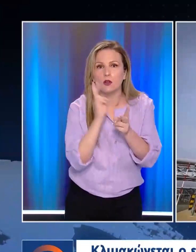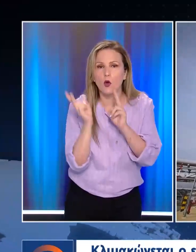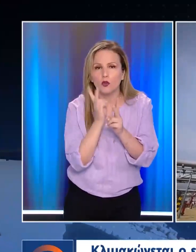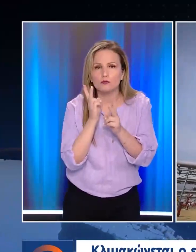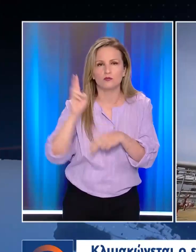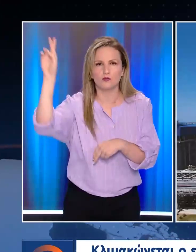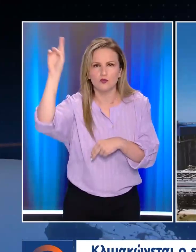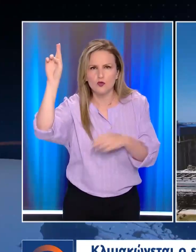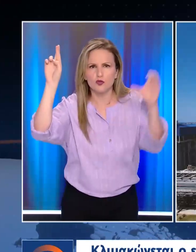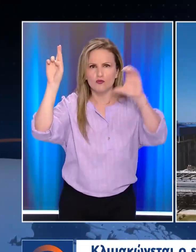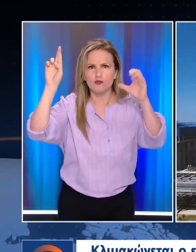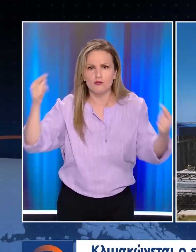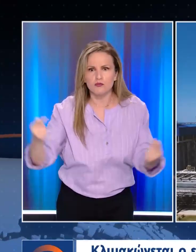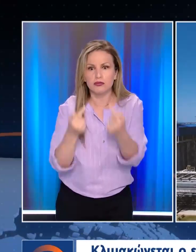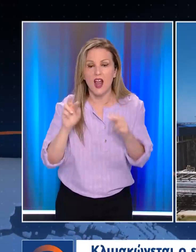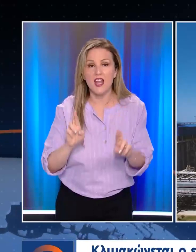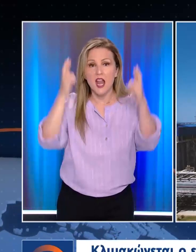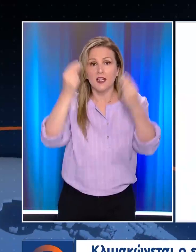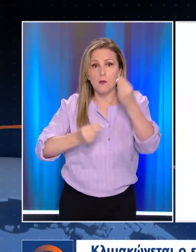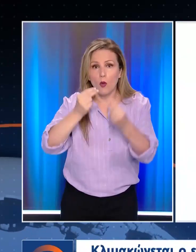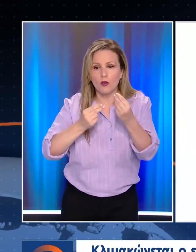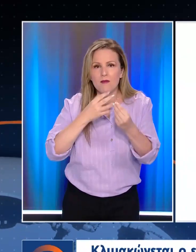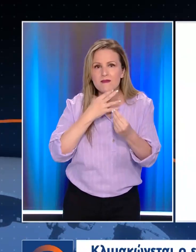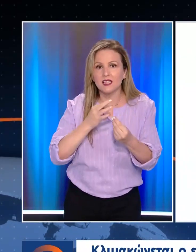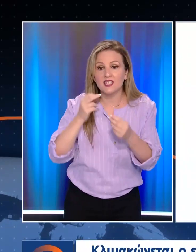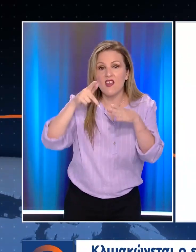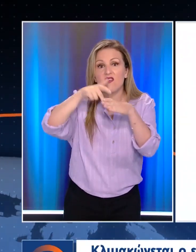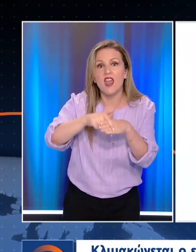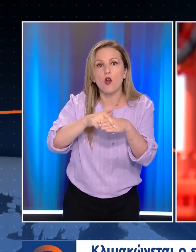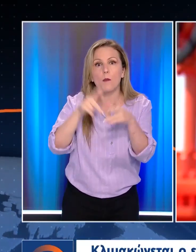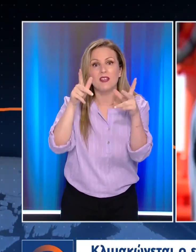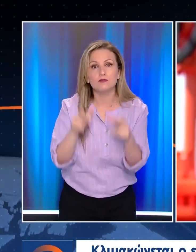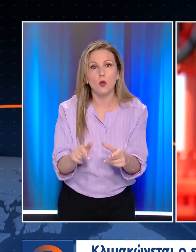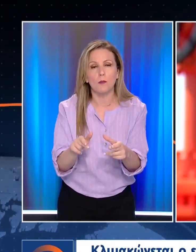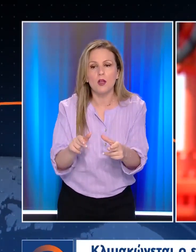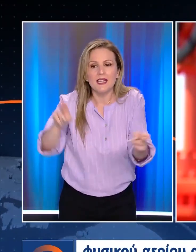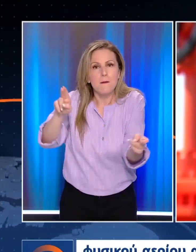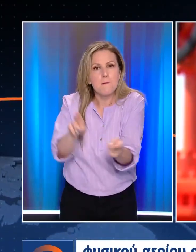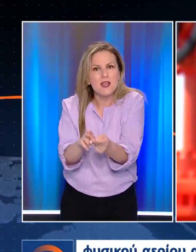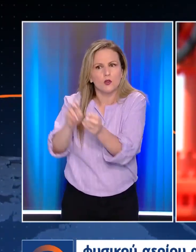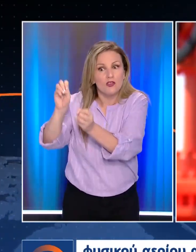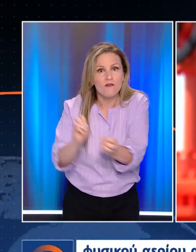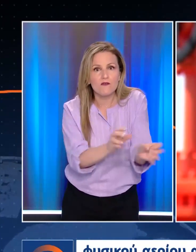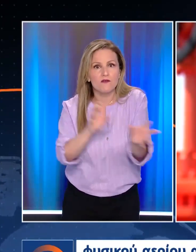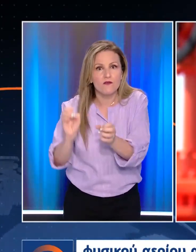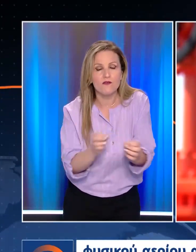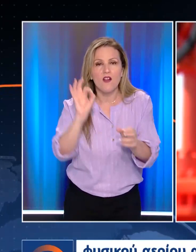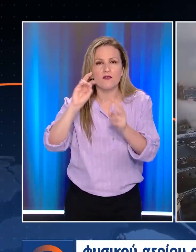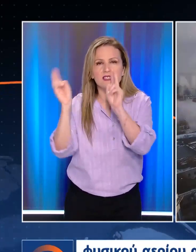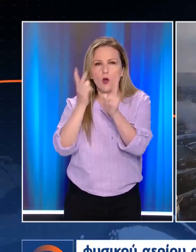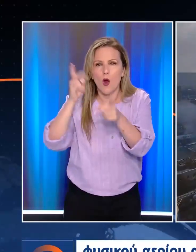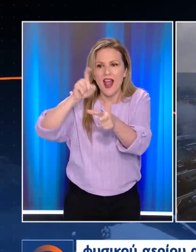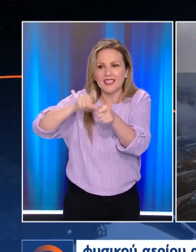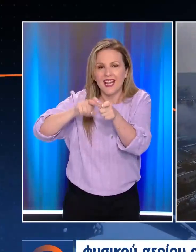ο ενεργειακός πόλεμος Μοσχασδίσης με όλα να δείχνουν διακοπή ή στην καλύτερη περίπτωση μειωμένες ροές φυσικού αερίου από την Γκάσπρομ